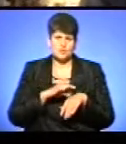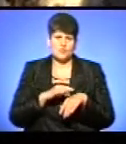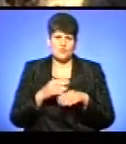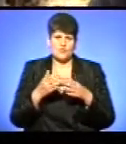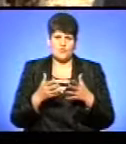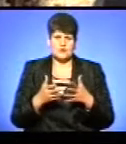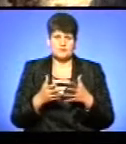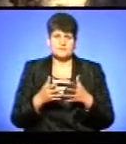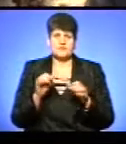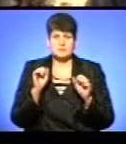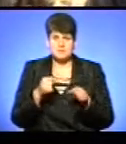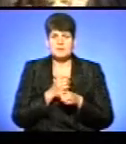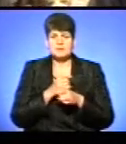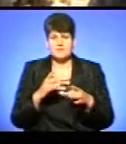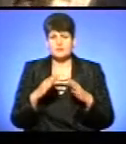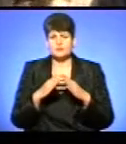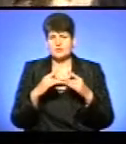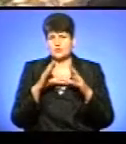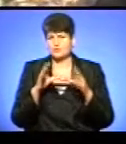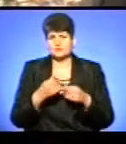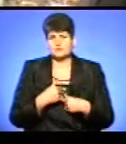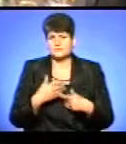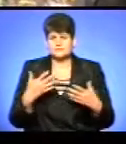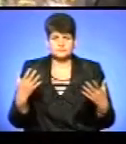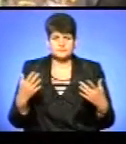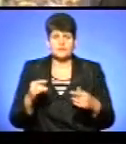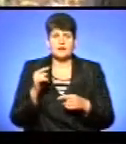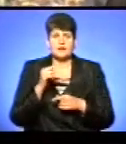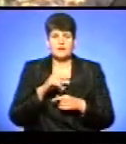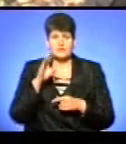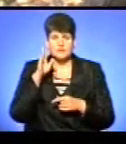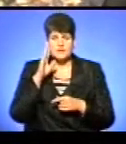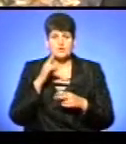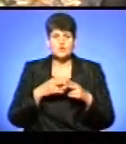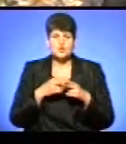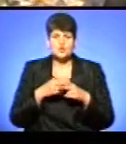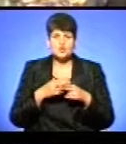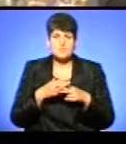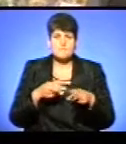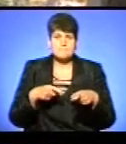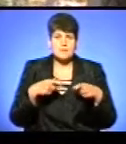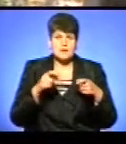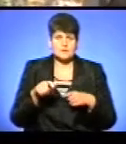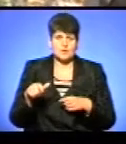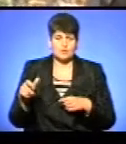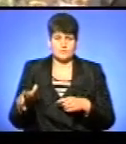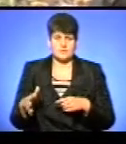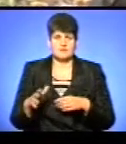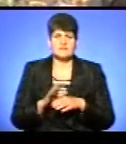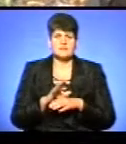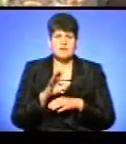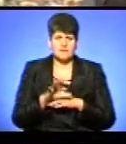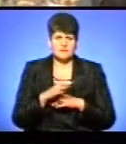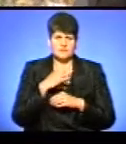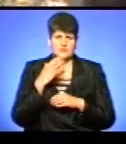Він міг підірвати будинок і все на світі. Він з ножом бігає за людьми і так далі. Відправляли не